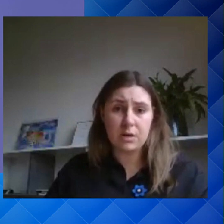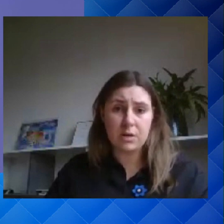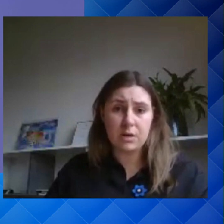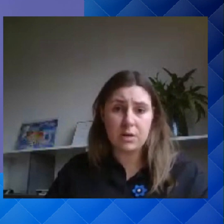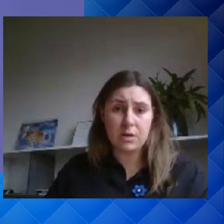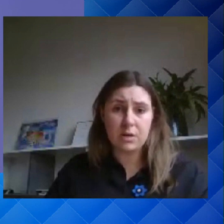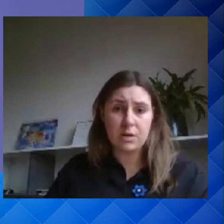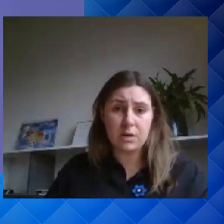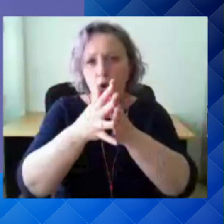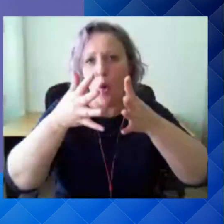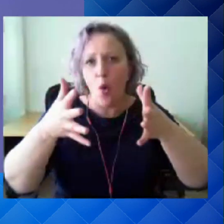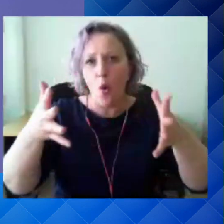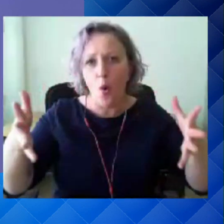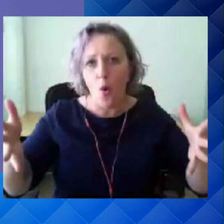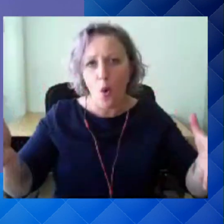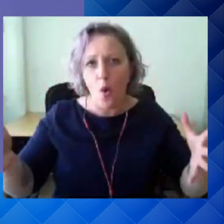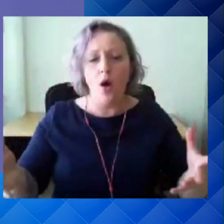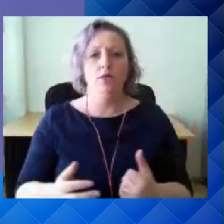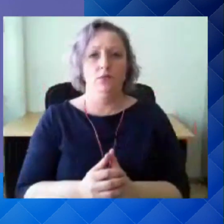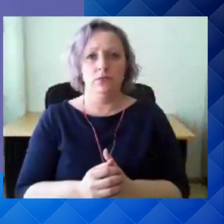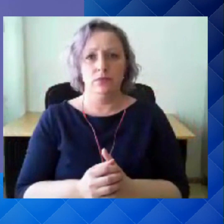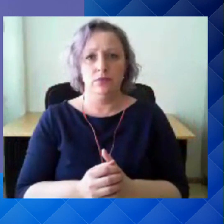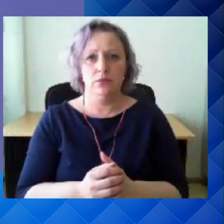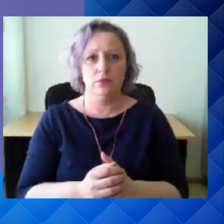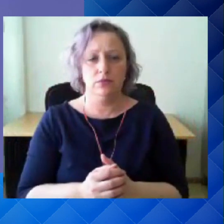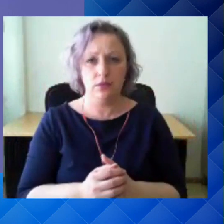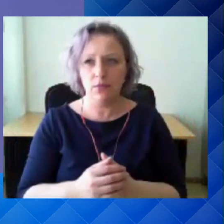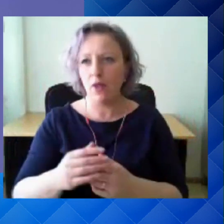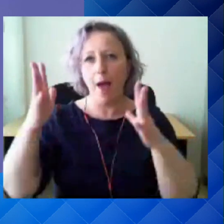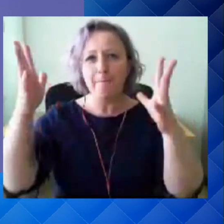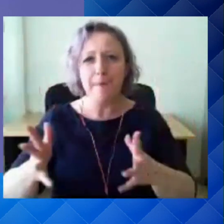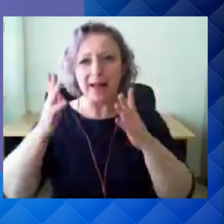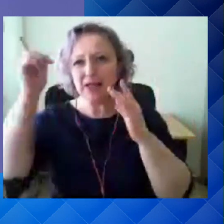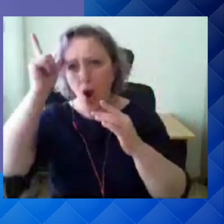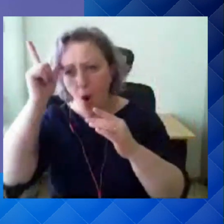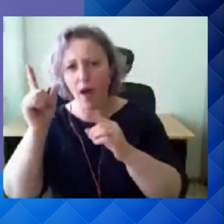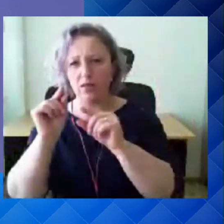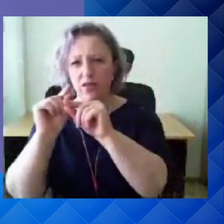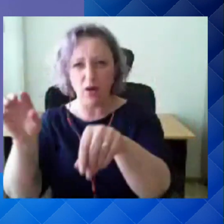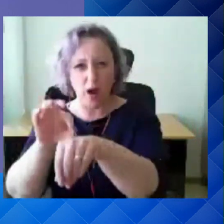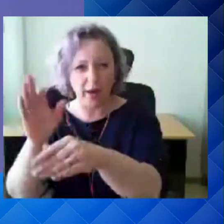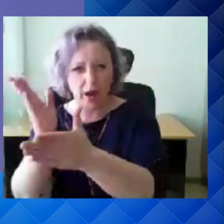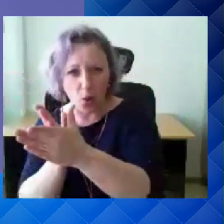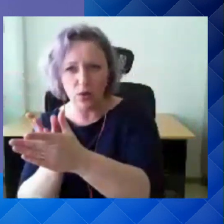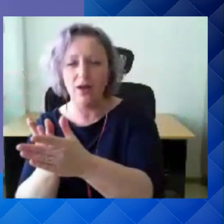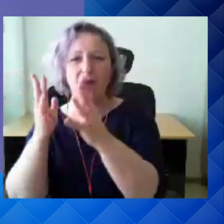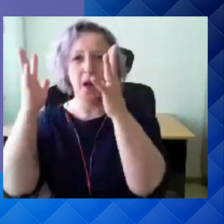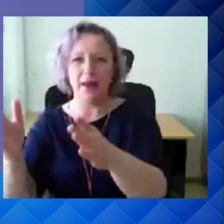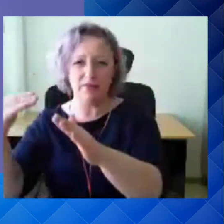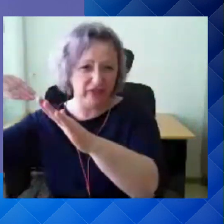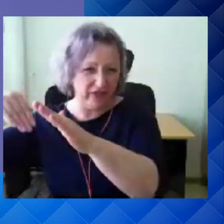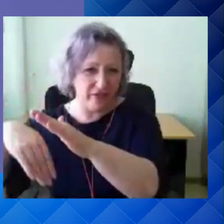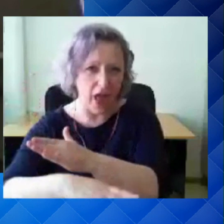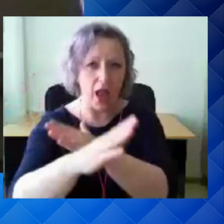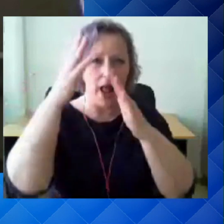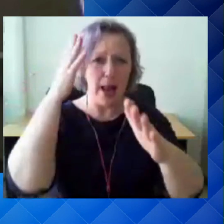kasvavad, erinevatest nakkustest kihavad metsloomad tulevad linnadesse inimestele lähemale, sest